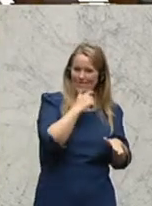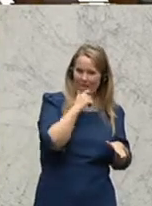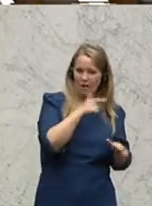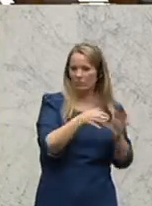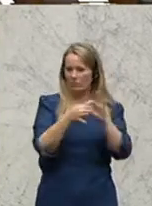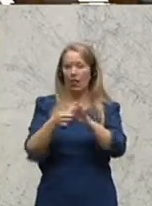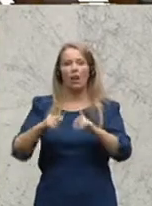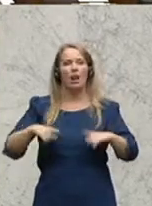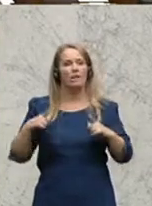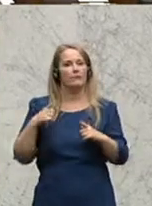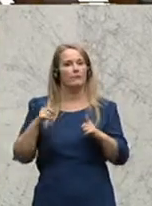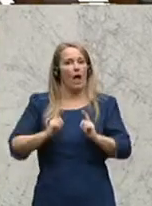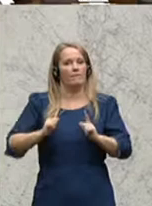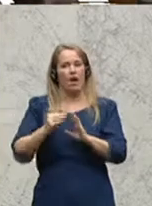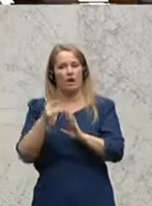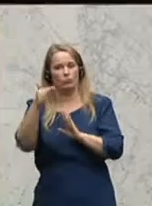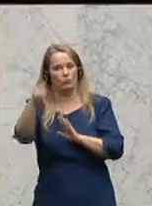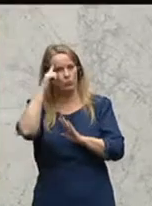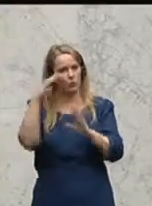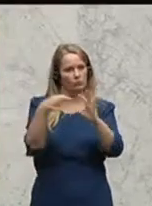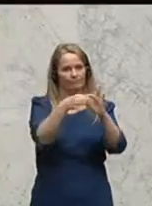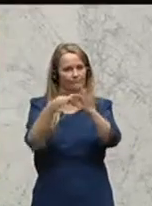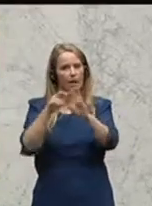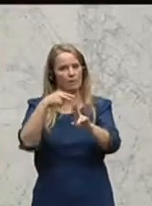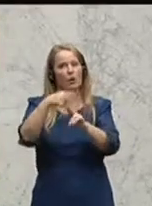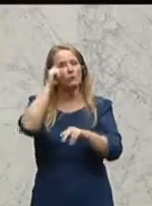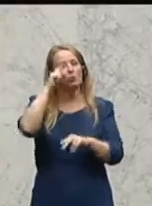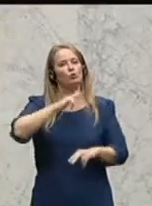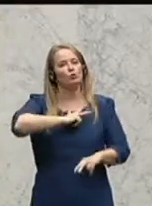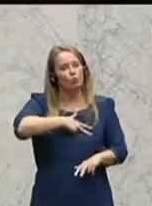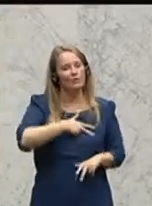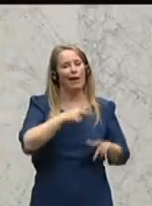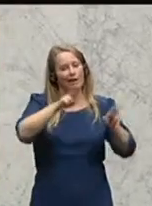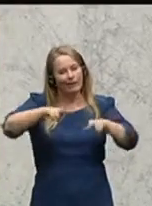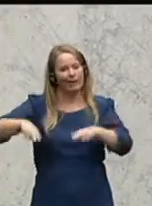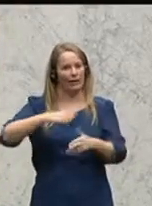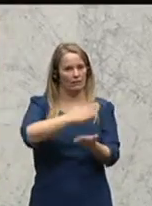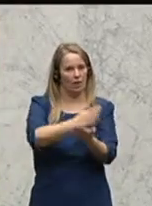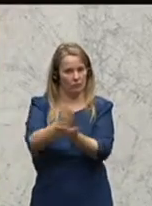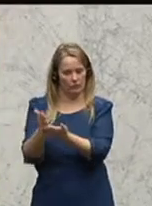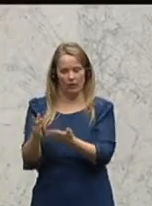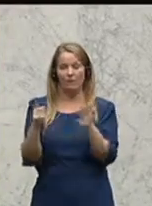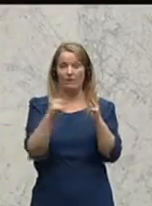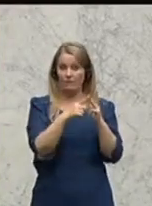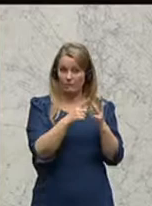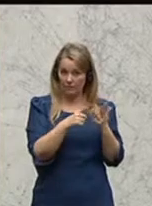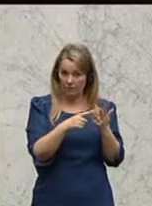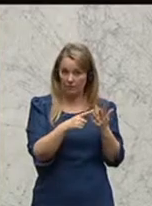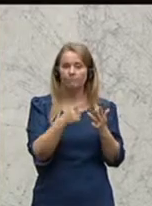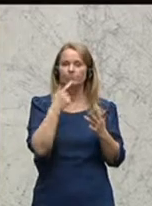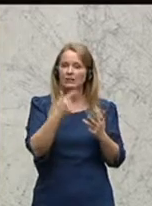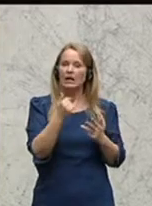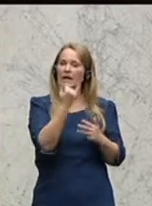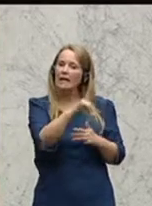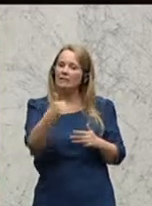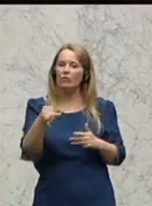Entwicklung der Lebenserwartung. Hier geht es um nichts anderes als um die soziale Gerechtigkeit. Der vierte Punkt, die Erhöhung